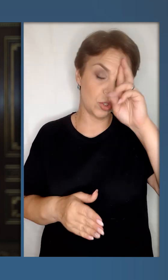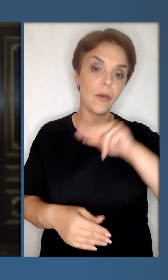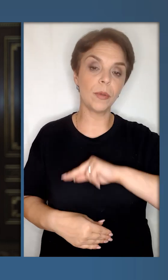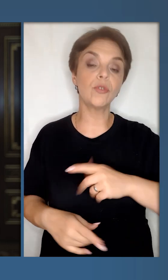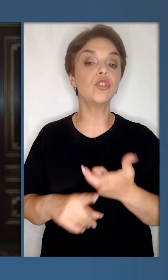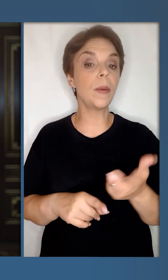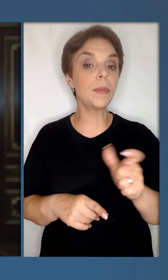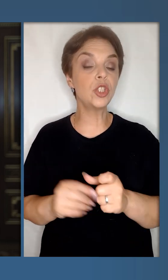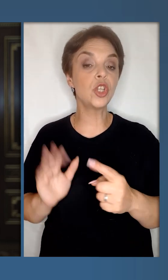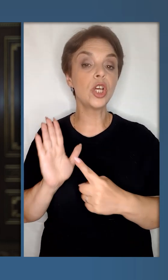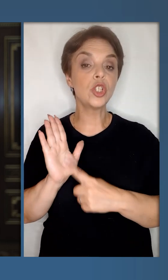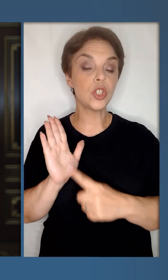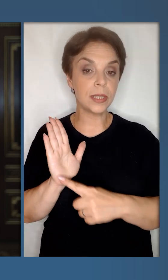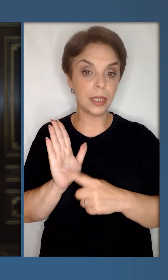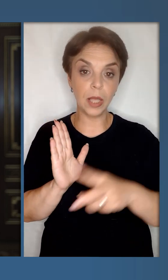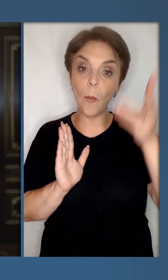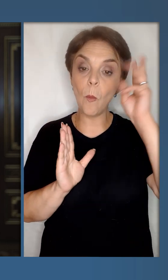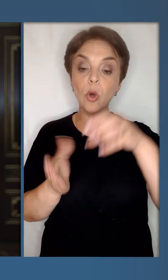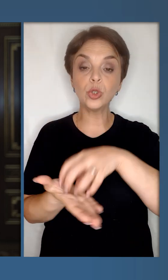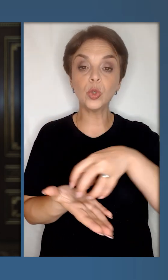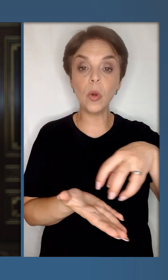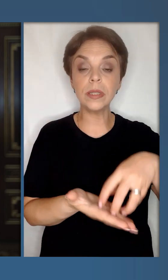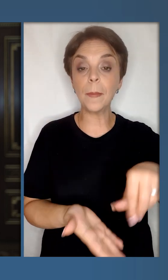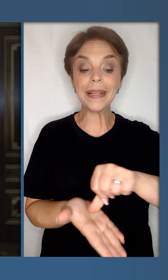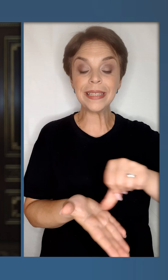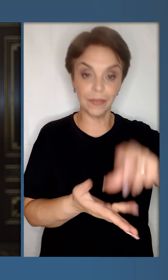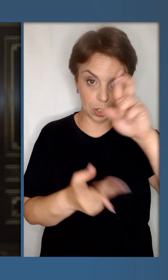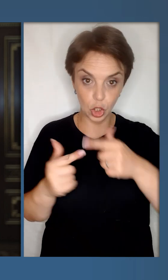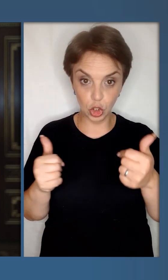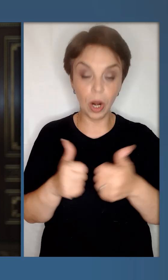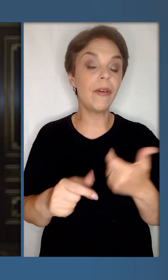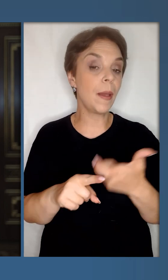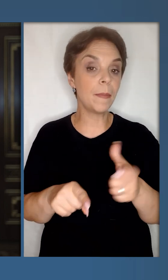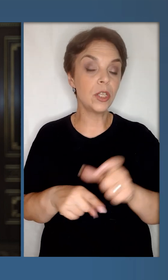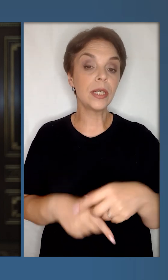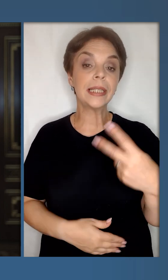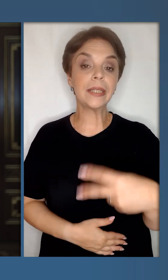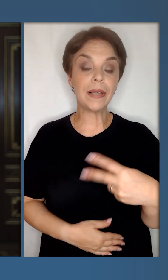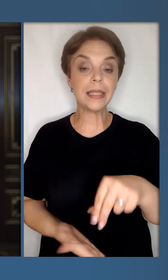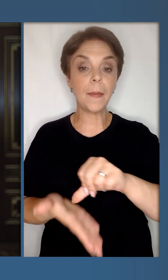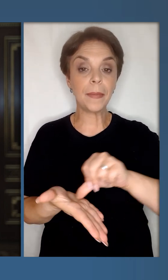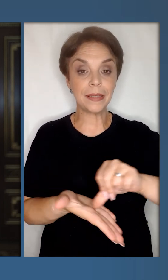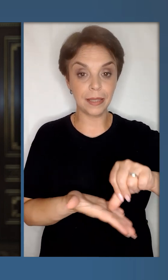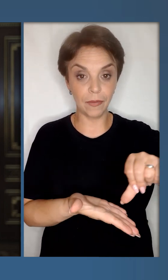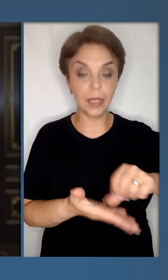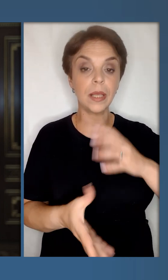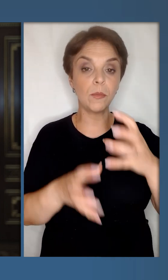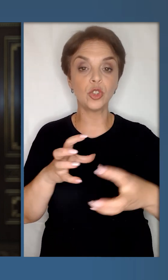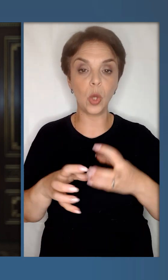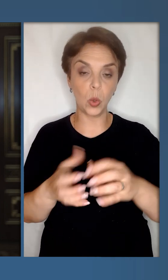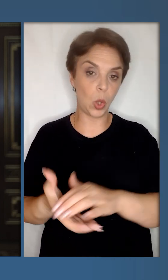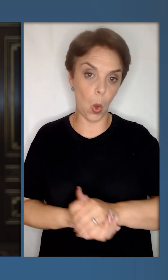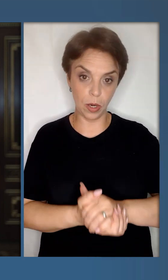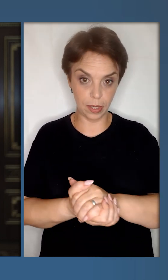державі працюють вже більше 60 посольств та представництв держав і більше 20 представництв